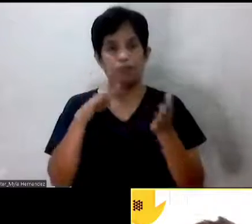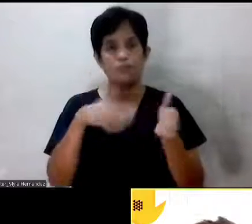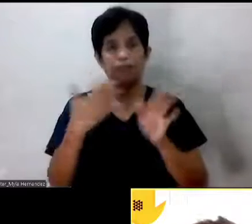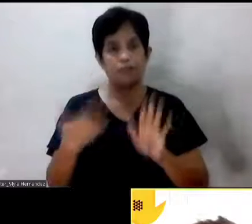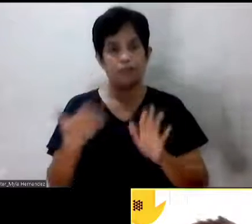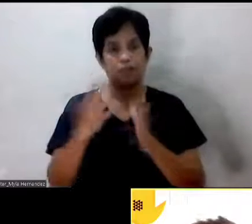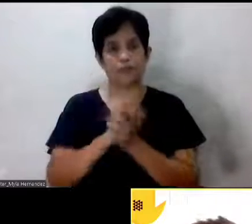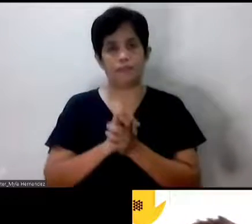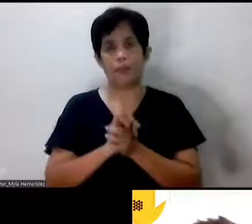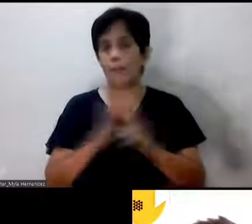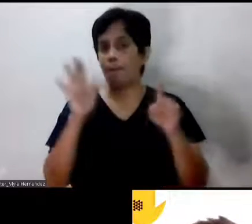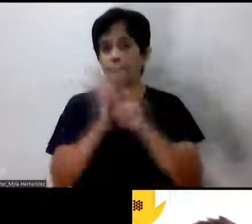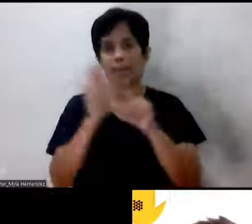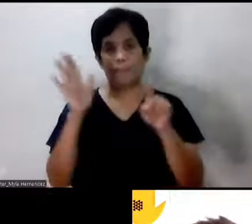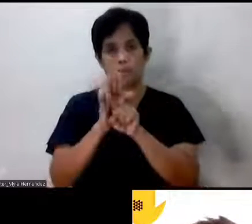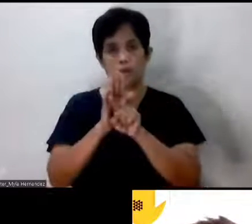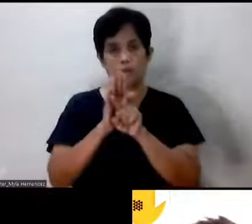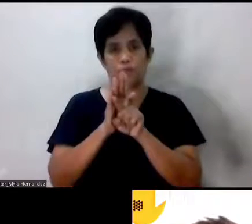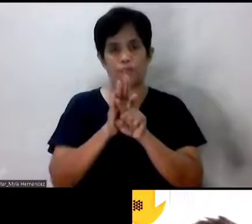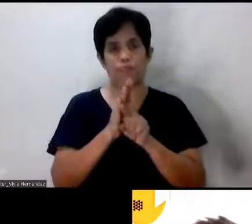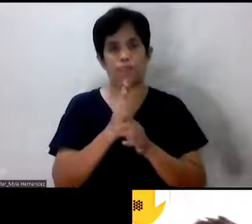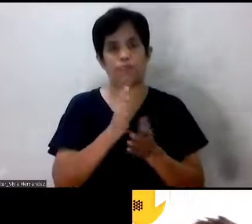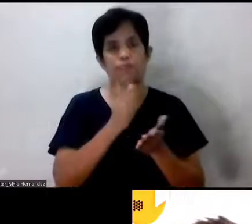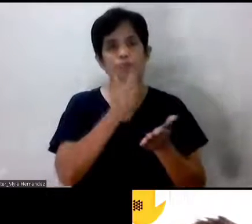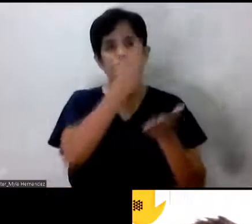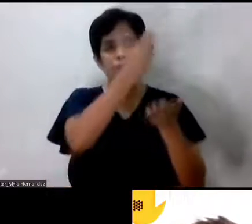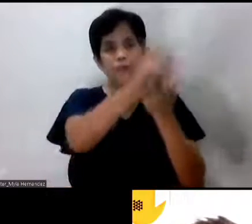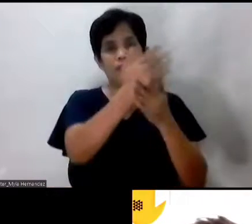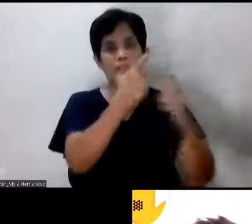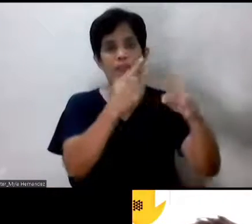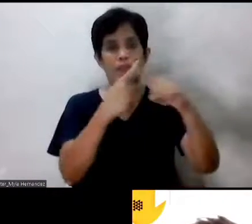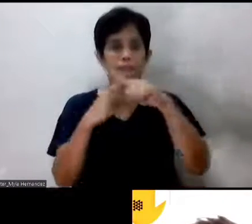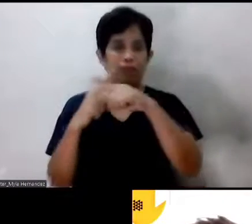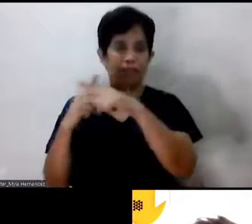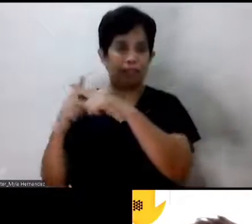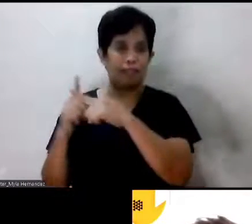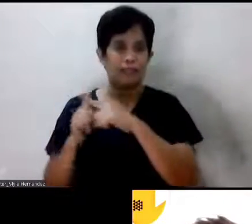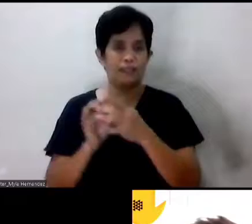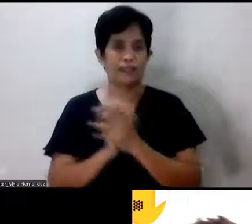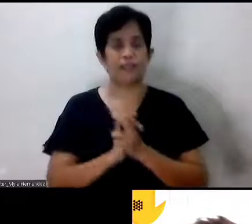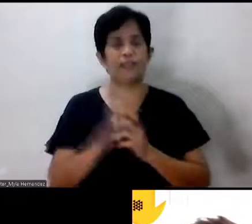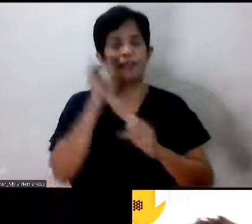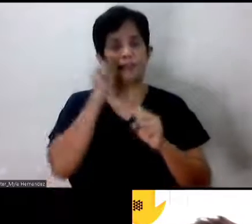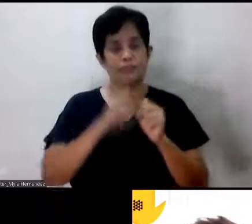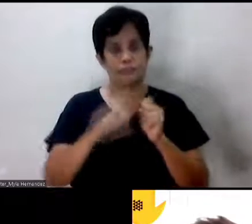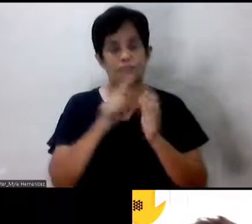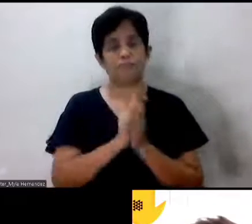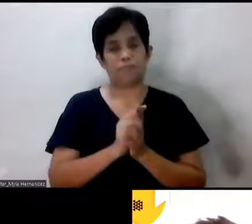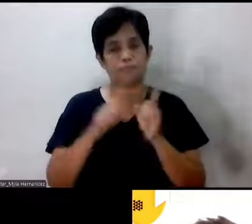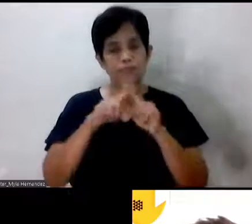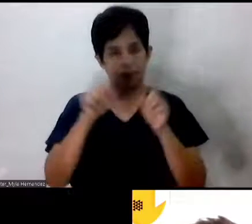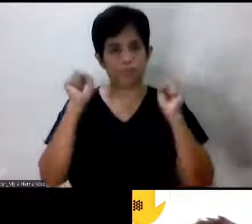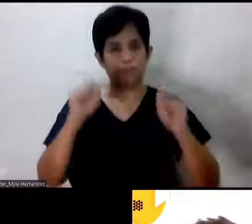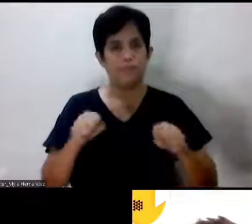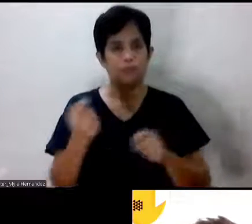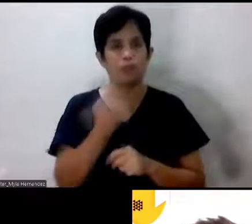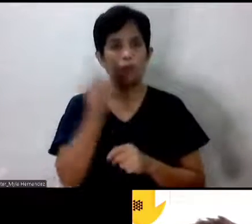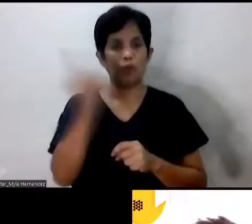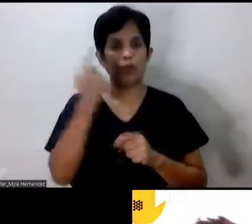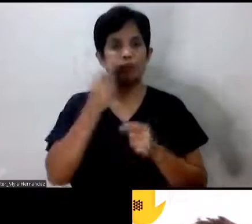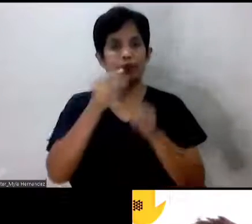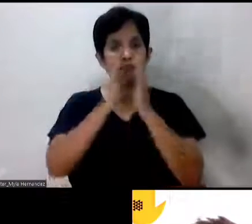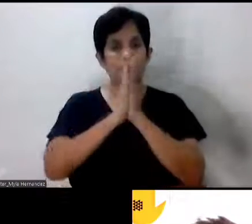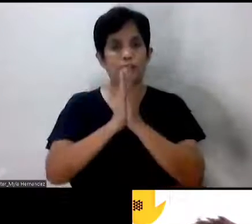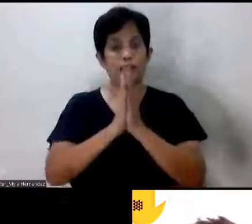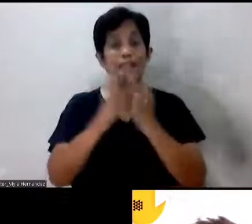na po pumunta sa simenteryo, kaya sana nakapag... Anyway, lagi naman po natin sila may papanalangin. Kaya nga po ang ating pag-uusapan,